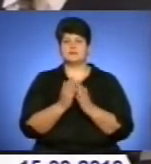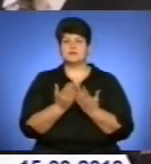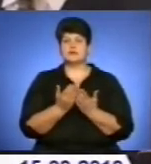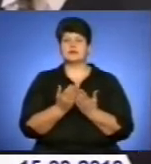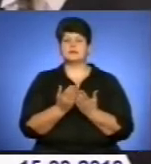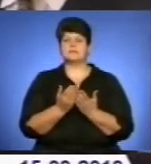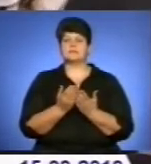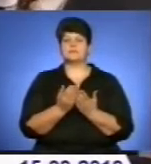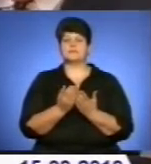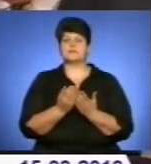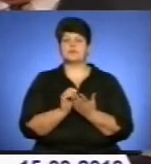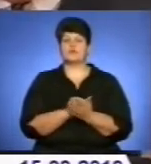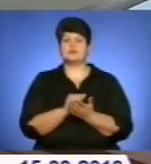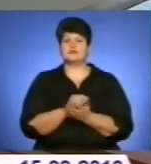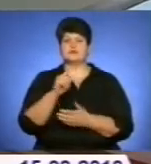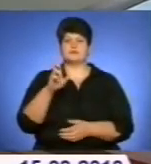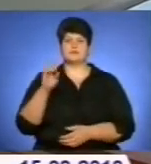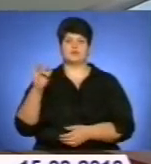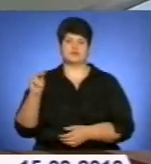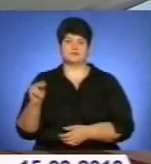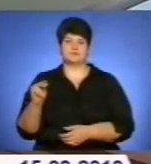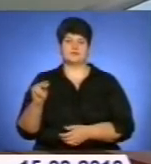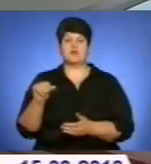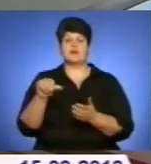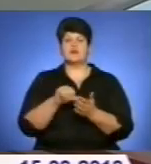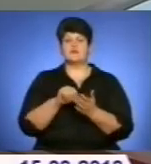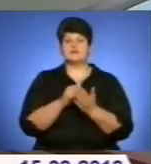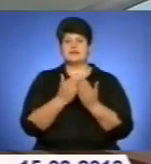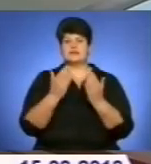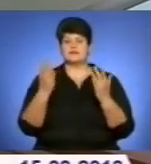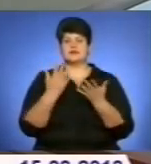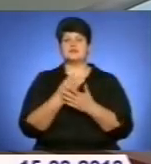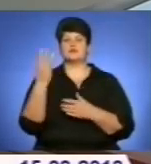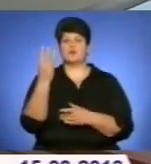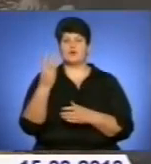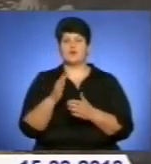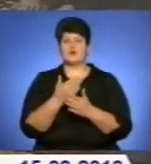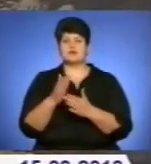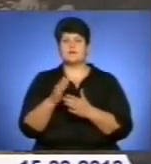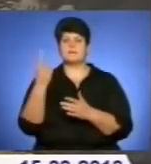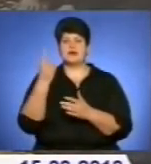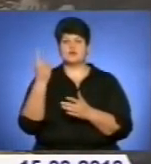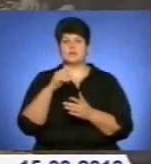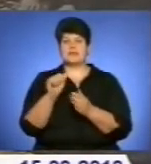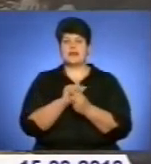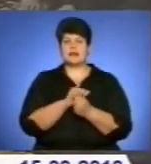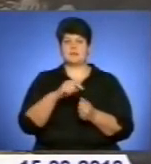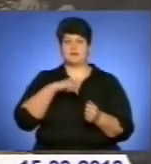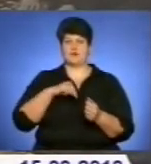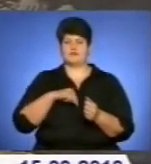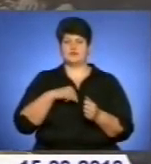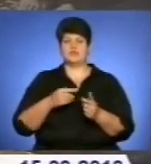наших літературознавців чи рецензентів на адресу Михайла від маминих перепілок до тих